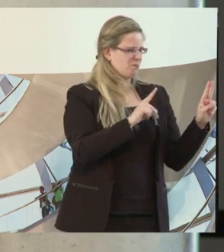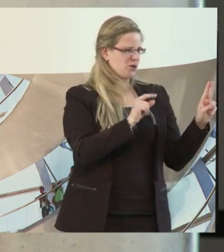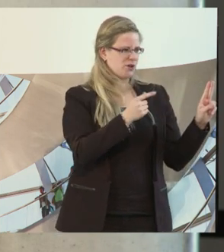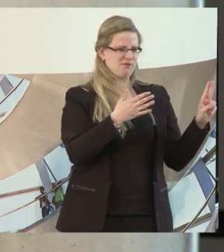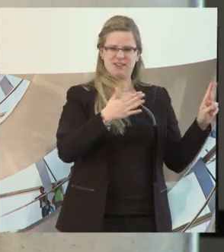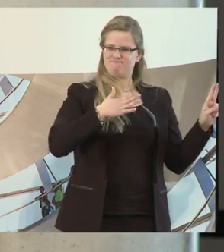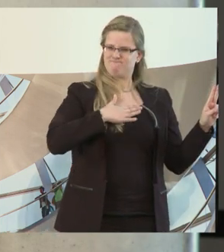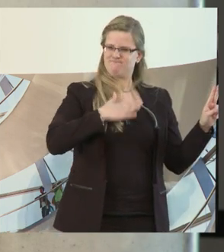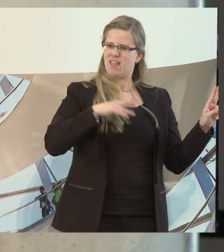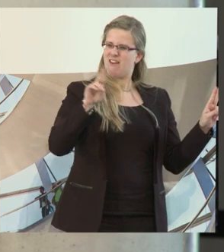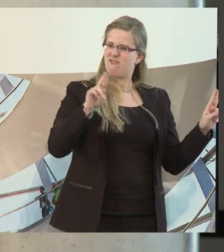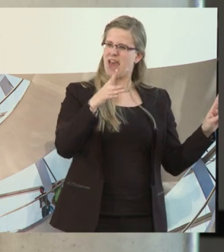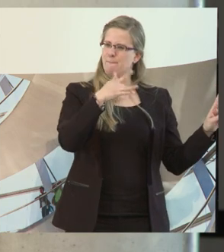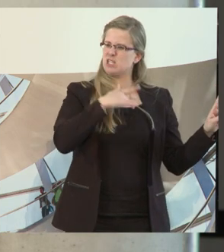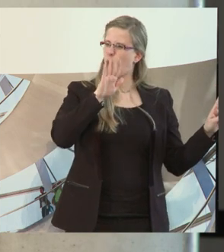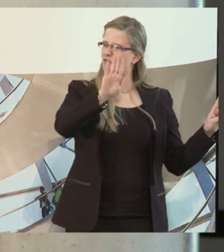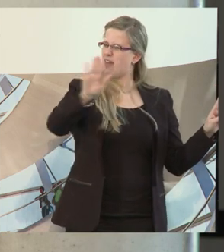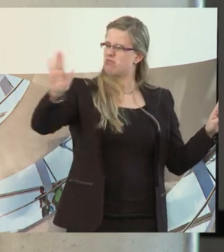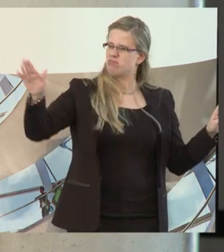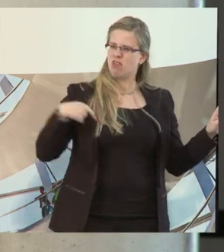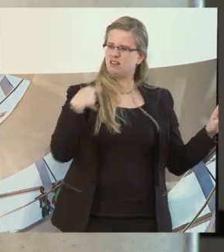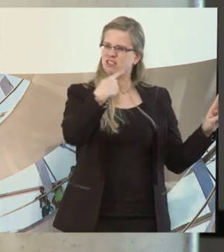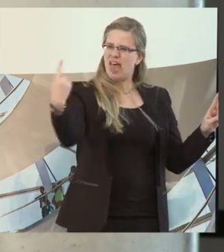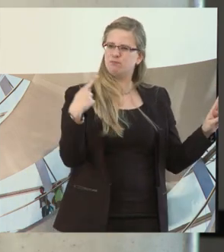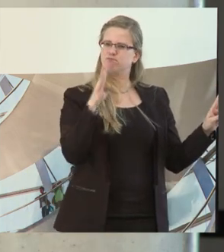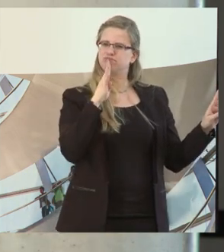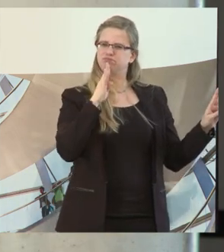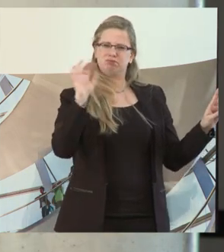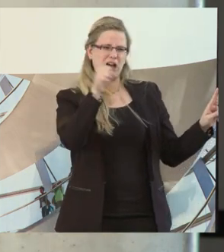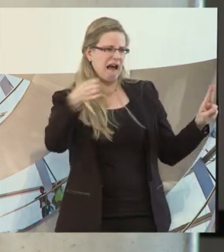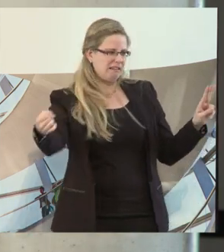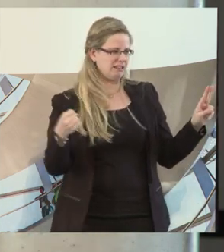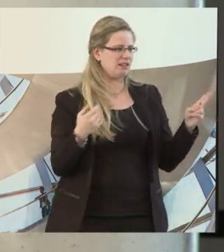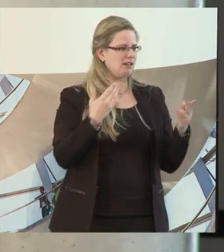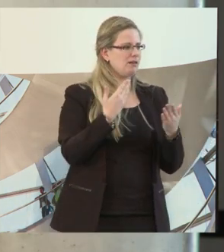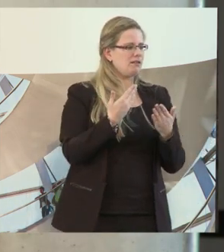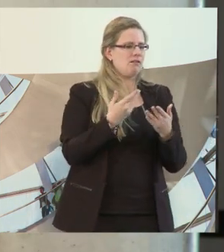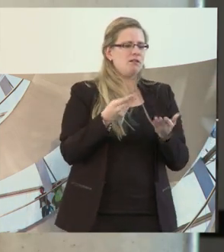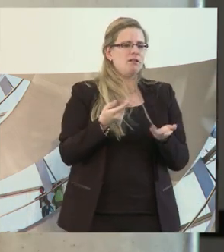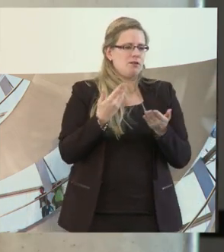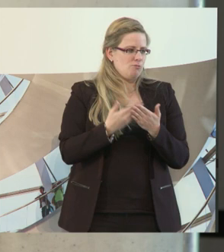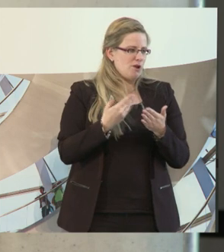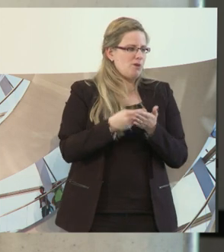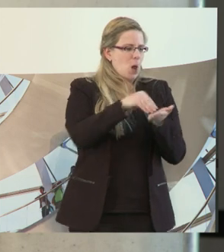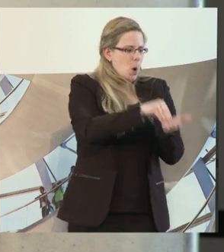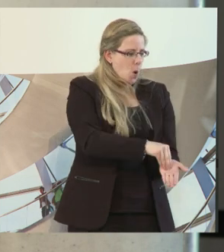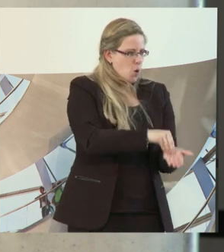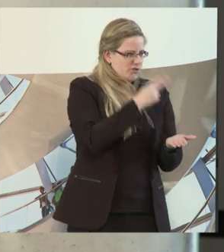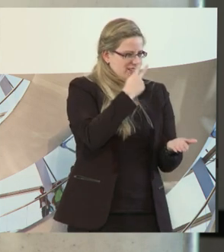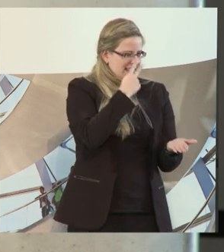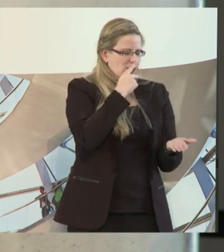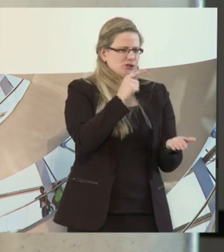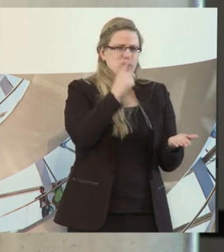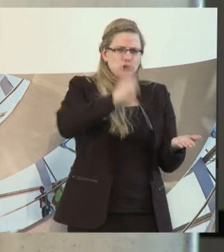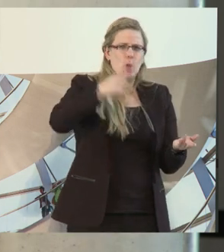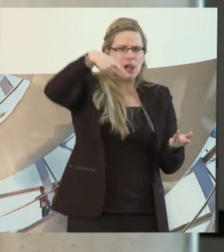unsere Anliegen dann einfach untergehen. Und ich glaube, das Thema Lohngestaltung können wir getrost den Gewerkschaften überlassen. Das kann eh kein